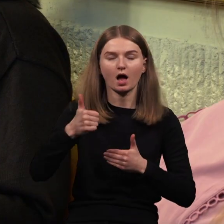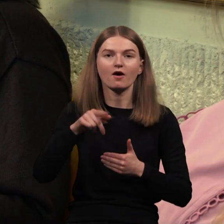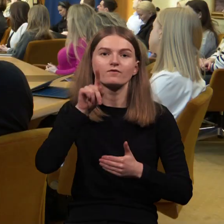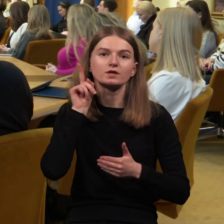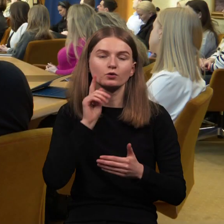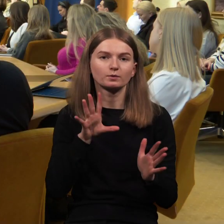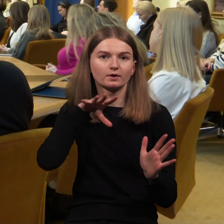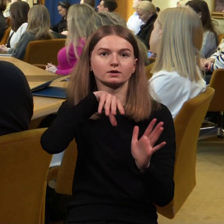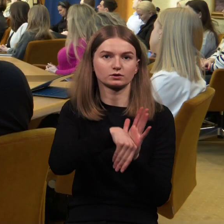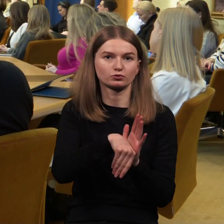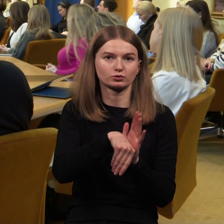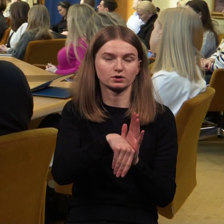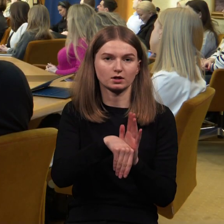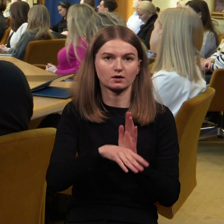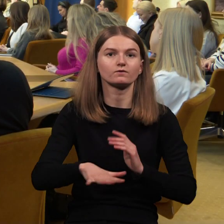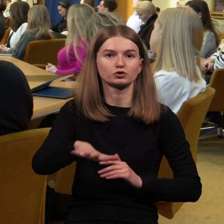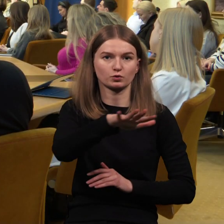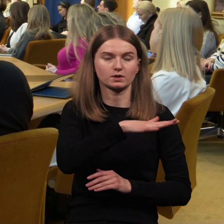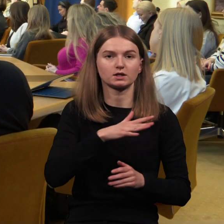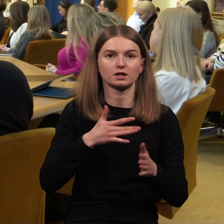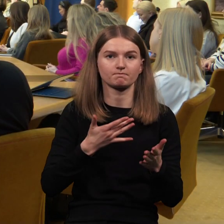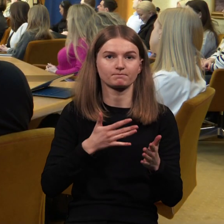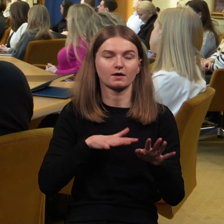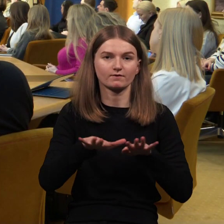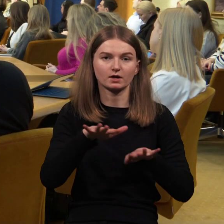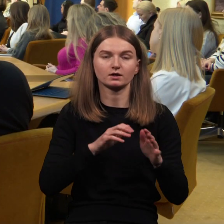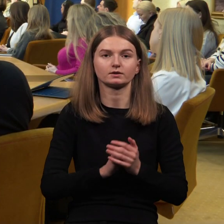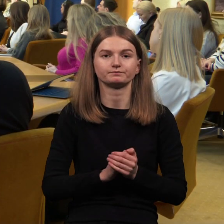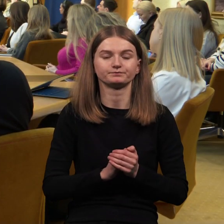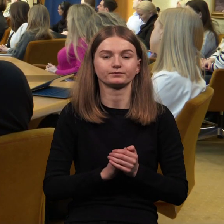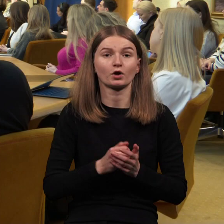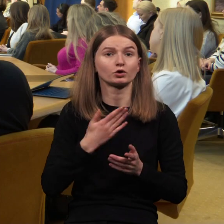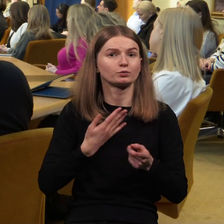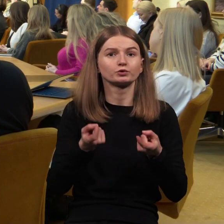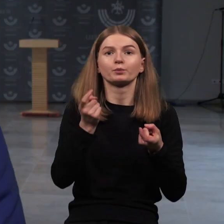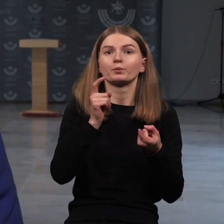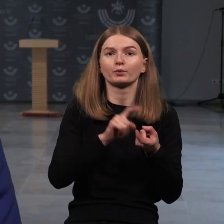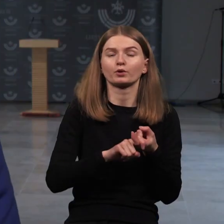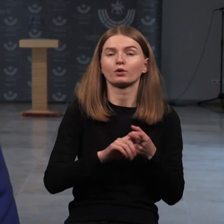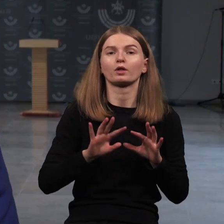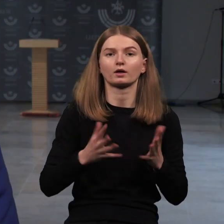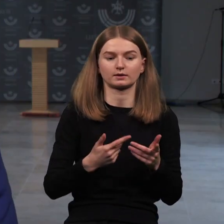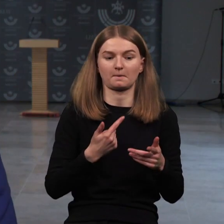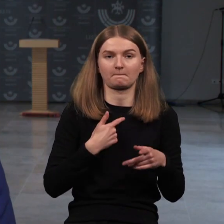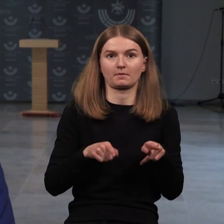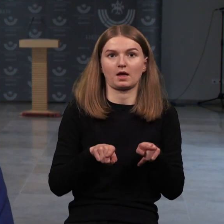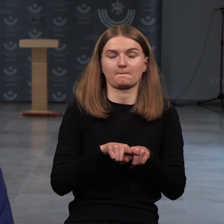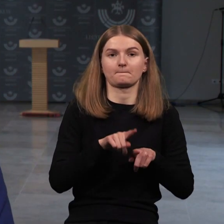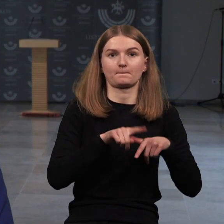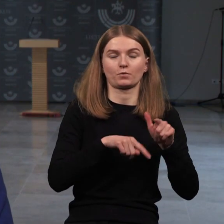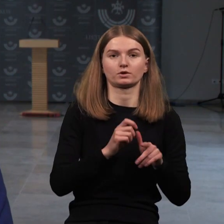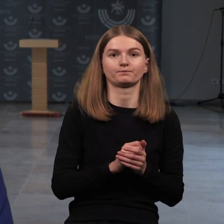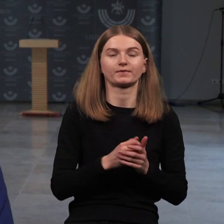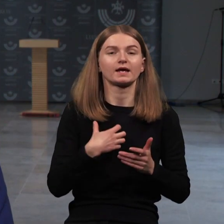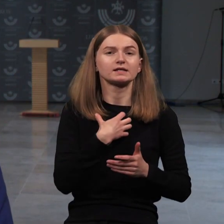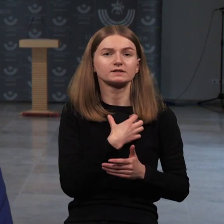į visuomeninę veiklą. Pats svarbiausias dalykas, kas priklauso nuo mūsų kaip politikų, tai įtraukimo sistemos